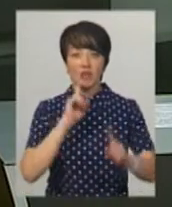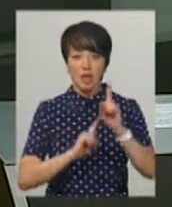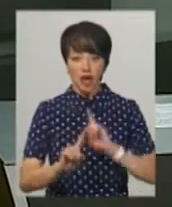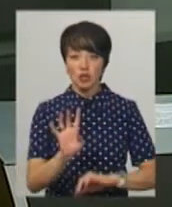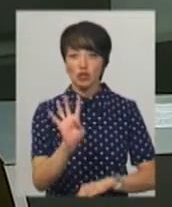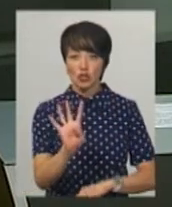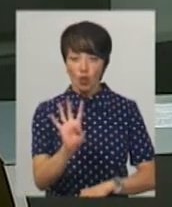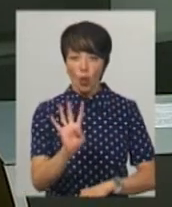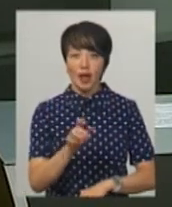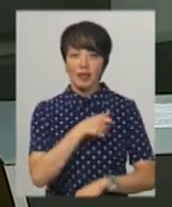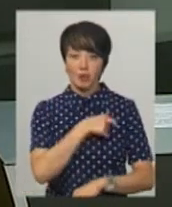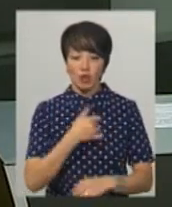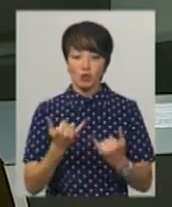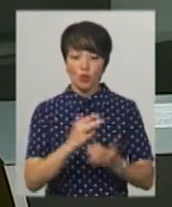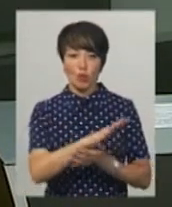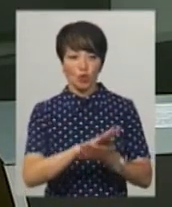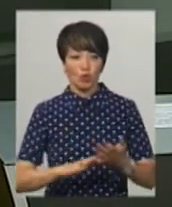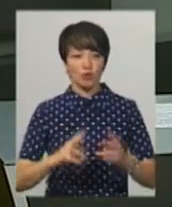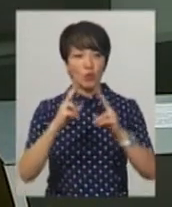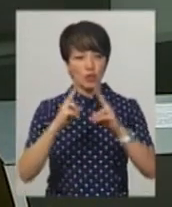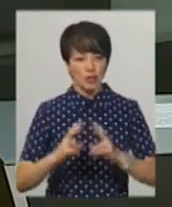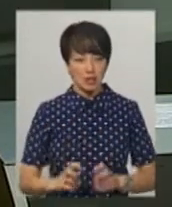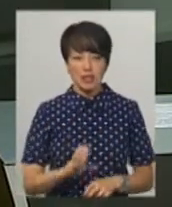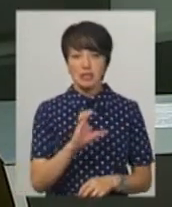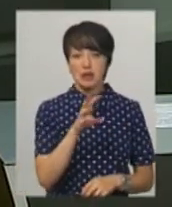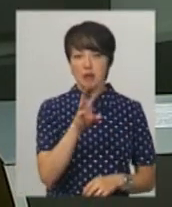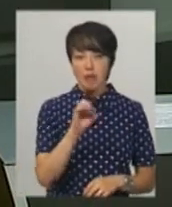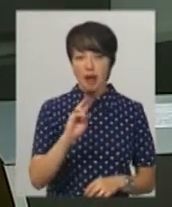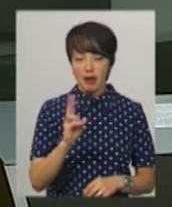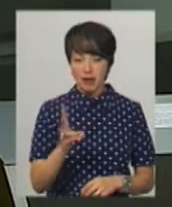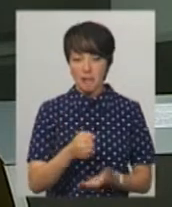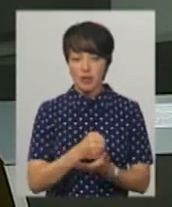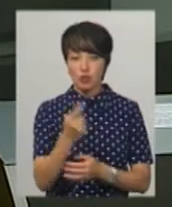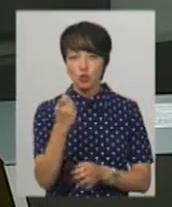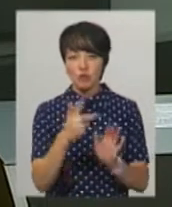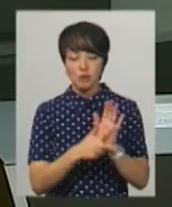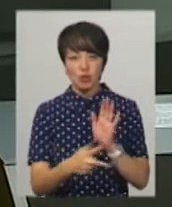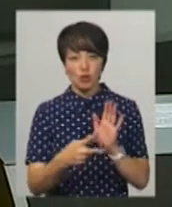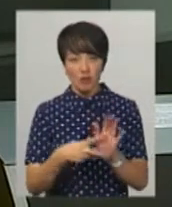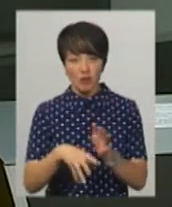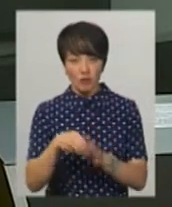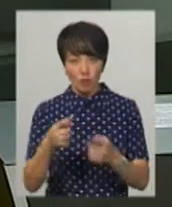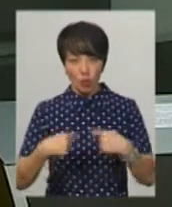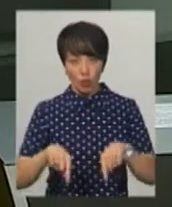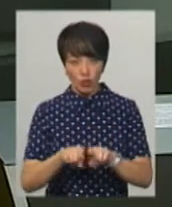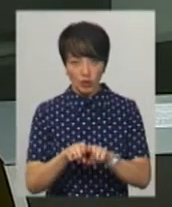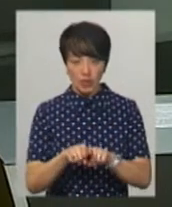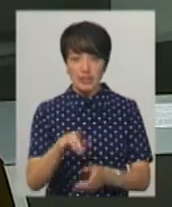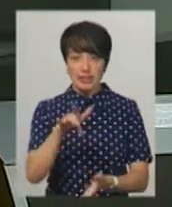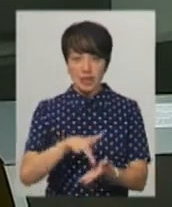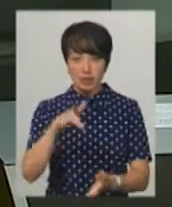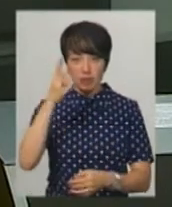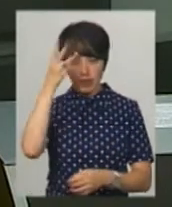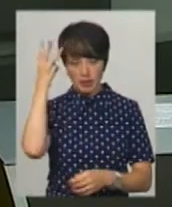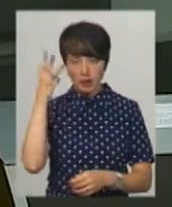чотирьох народних обранців сьогодні продовжуємо розглядати. Сергій Мельник, котрий балотується за 187-м виборчим округом із центром у